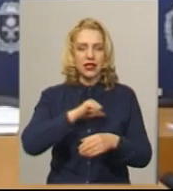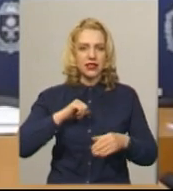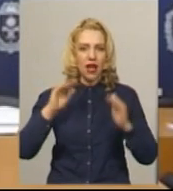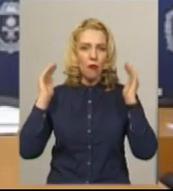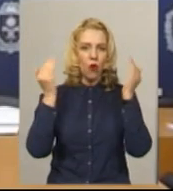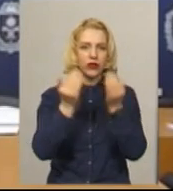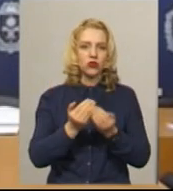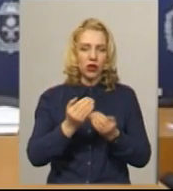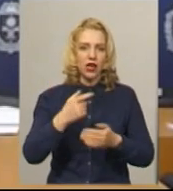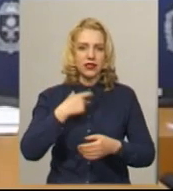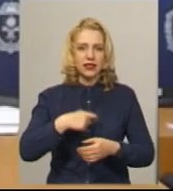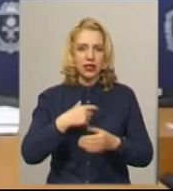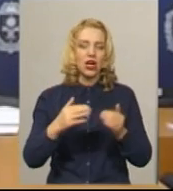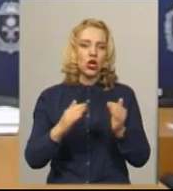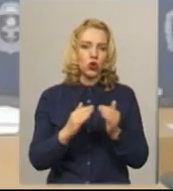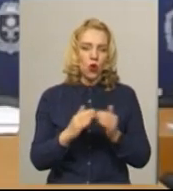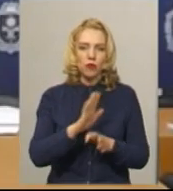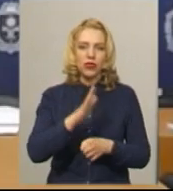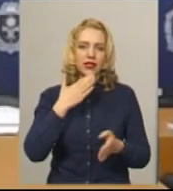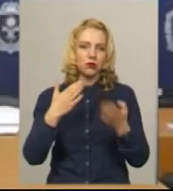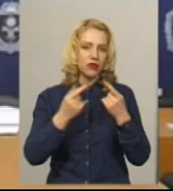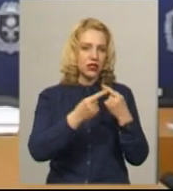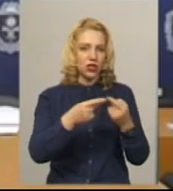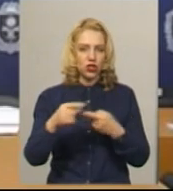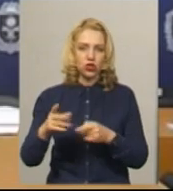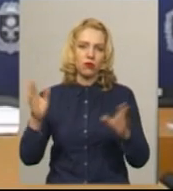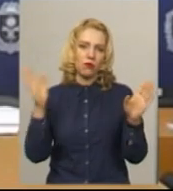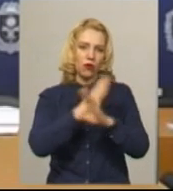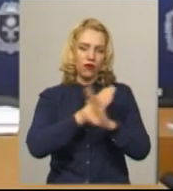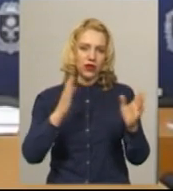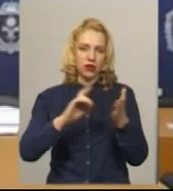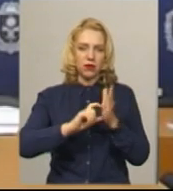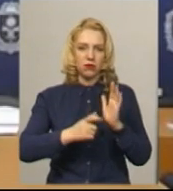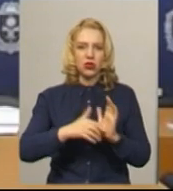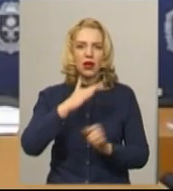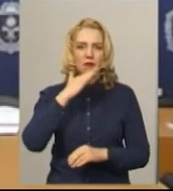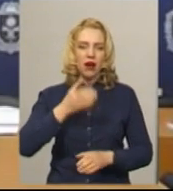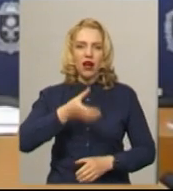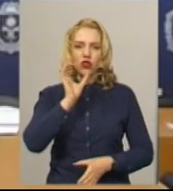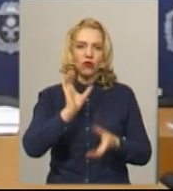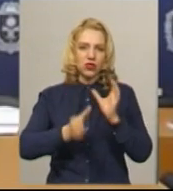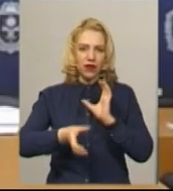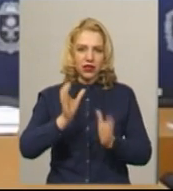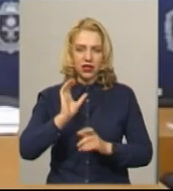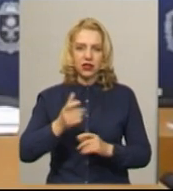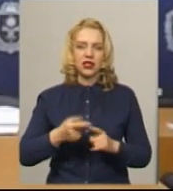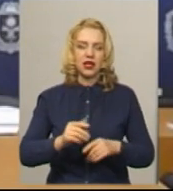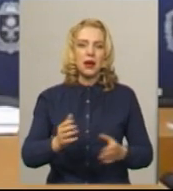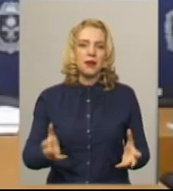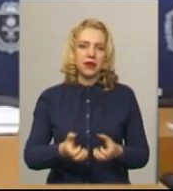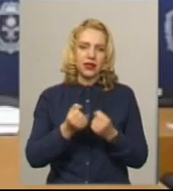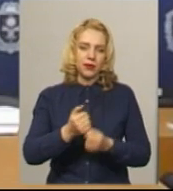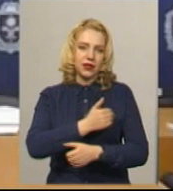вдома, просто не спілкуватися з іншими особами, провітрювати приміщення, багато вживати рідини, підтримувати температуру